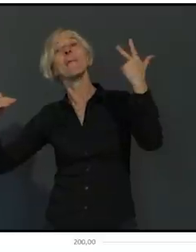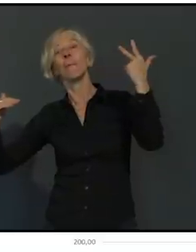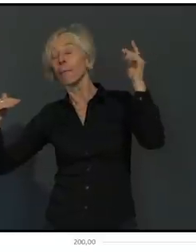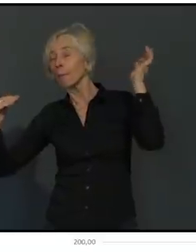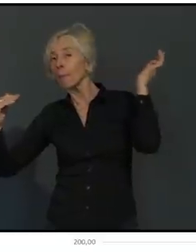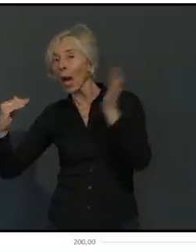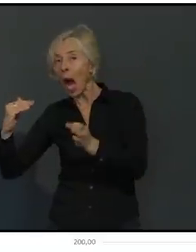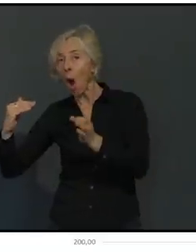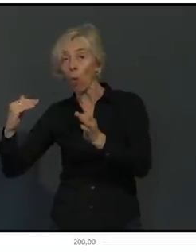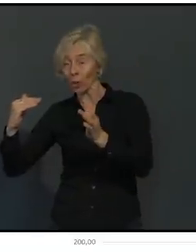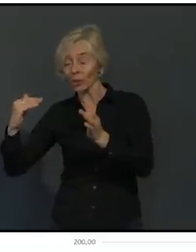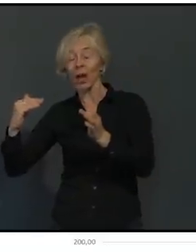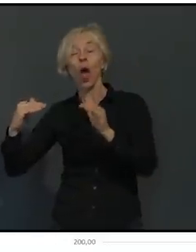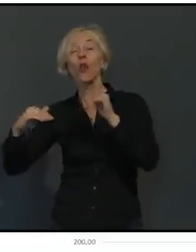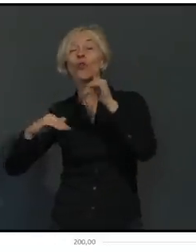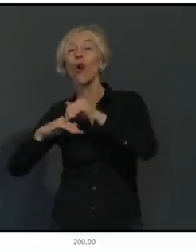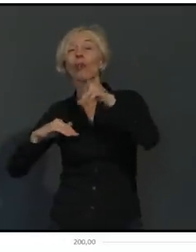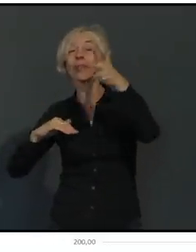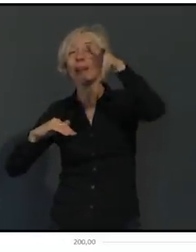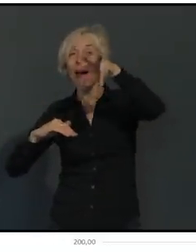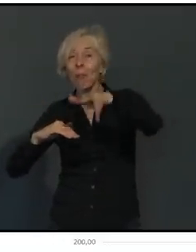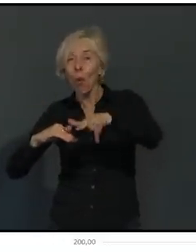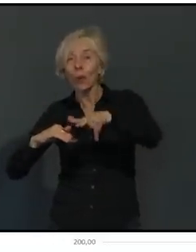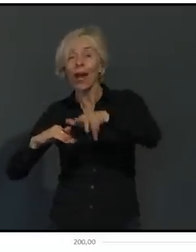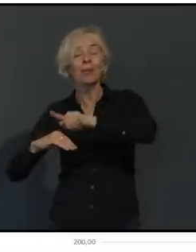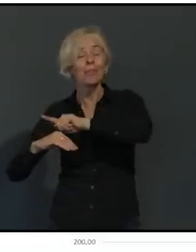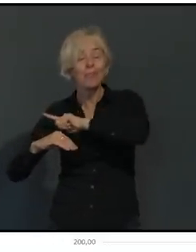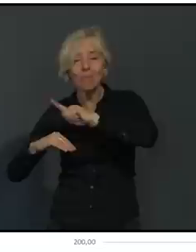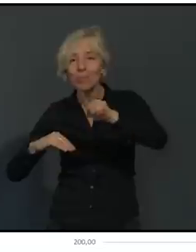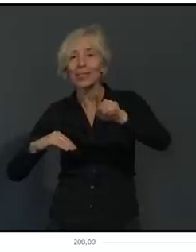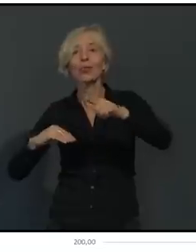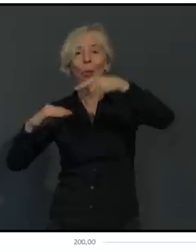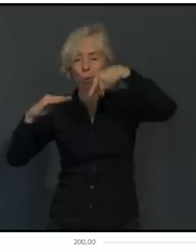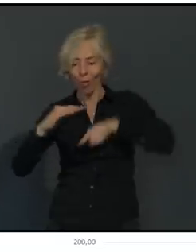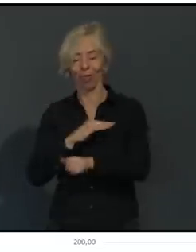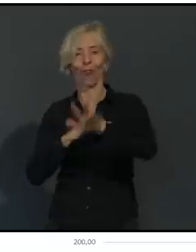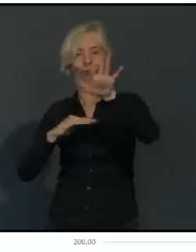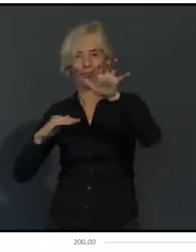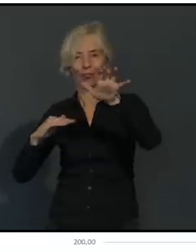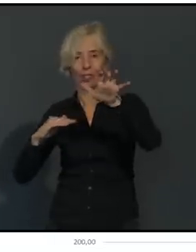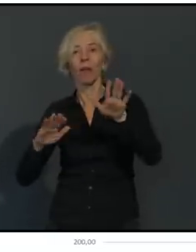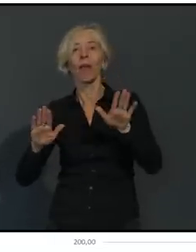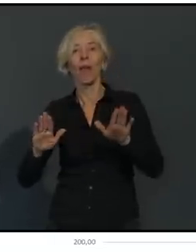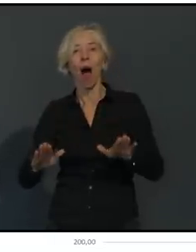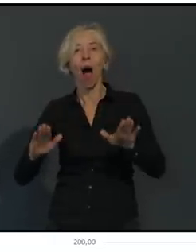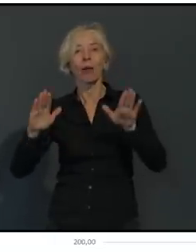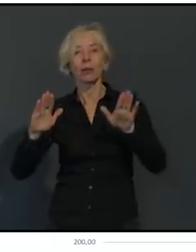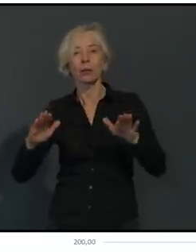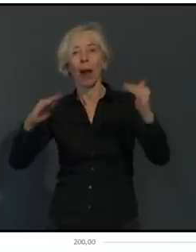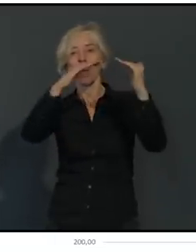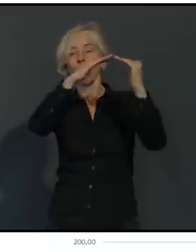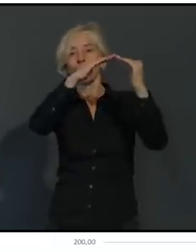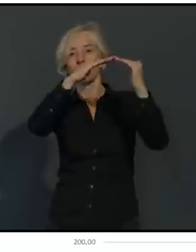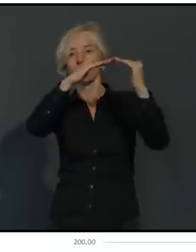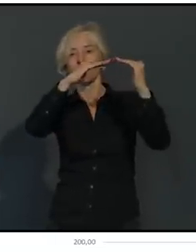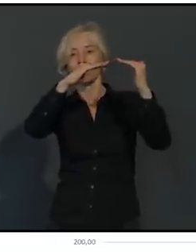pro 100.000 zu unterschreiten. Das heißt, es wäre erst am 23. Februar rein rechnerisch der Fall. Das ist